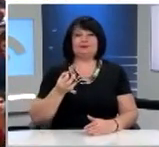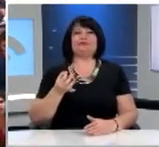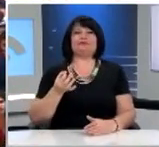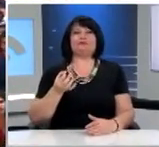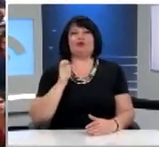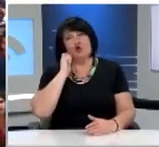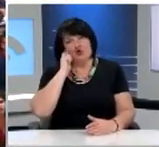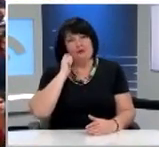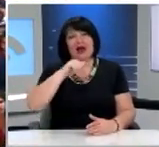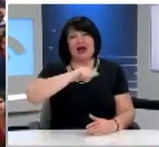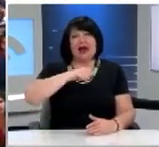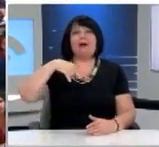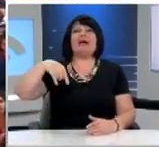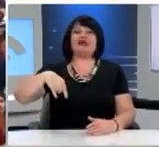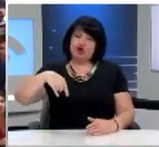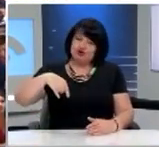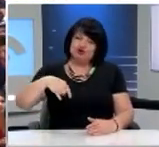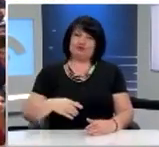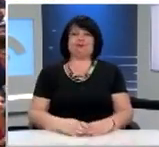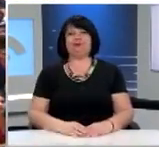Και του Αποστολάκη Πέτρου